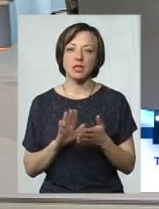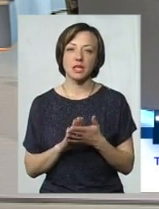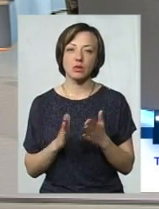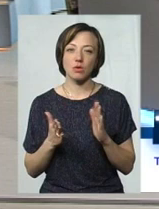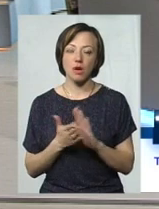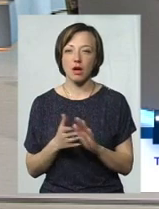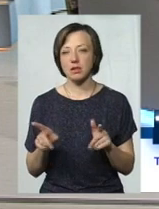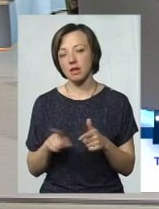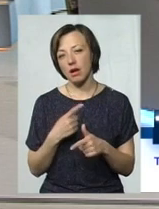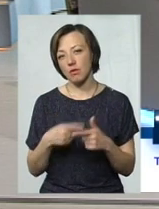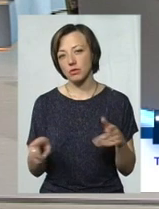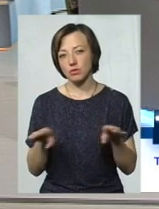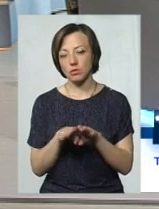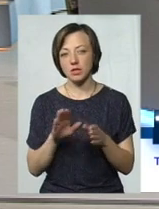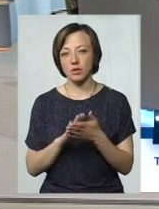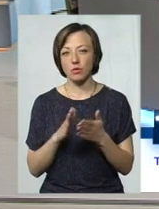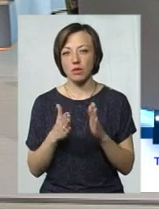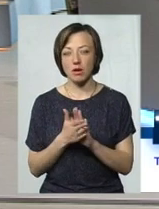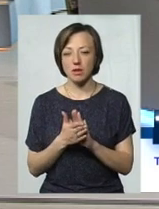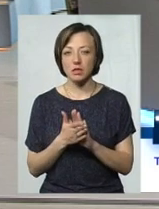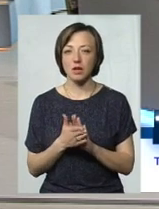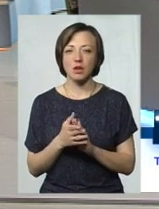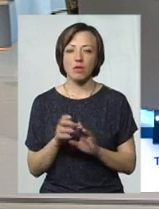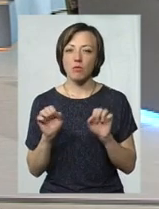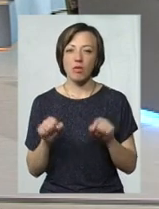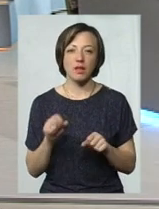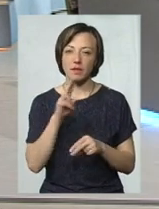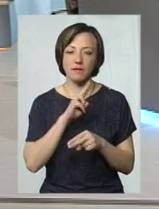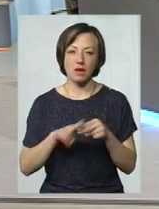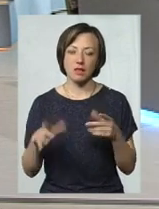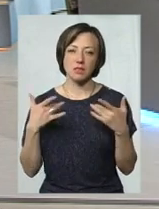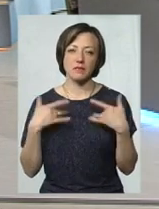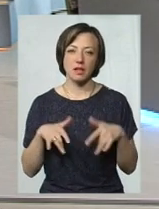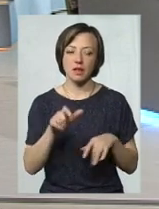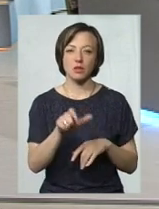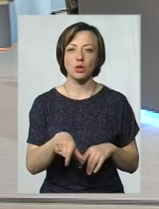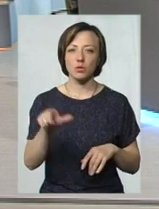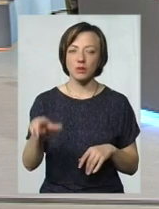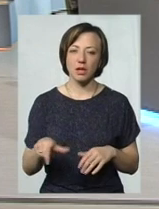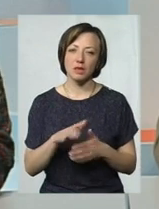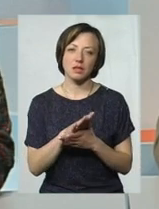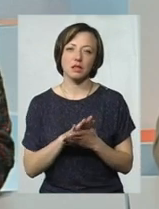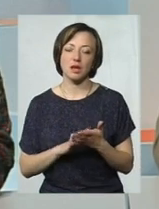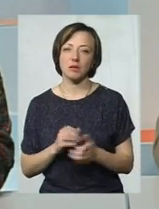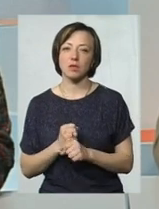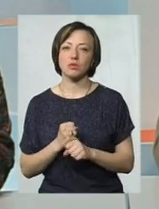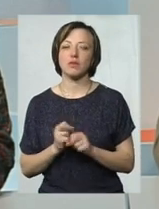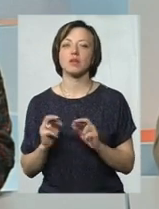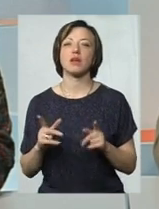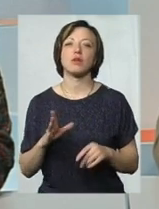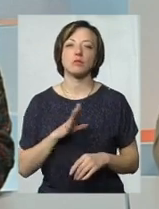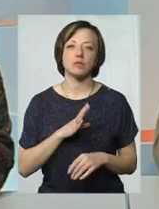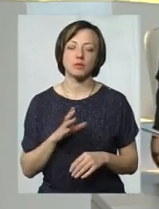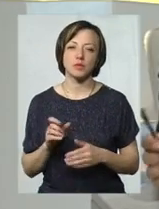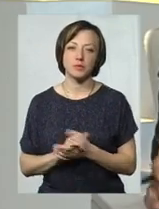або схожа ситуація з цією, щоб ми могли не втратити, не звільняти людей і надалі почати працювати так, як ми працювали.